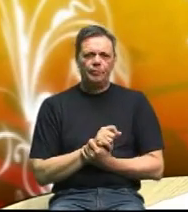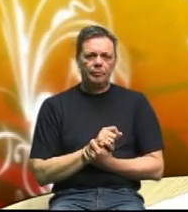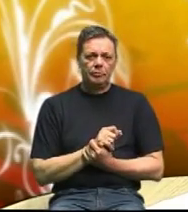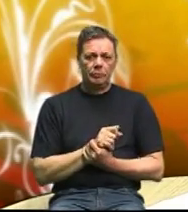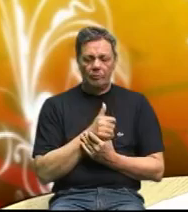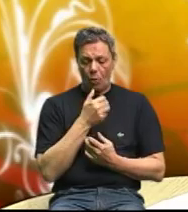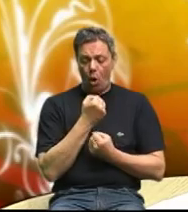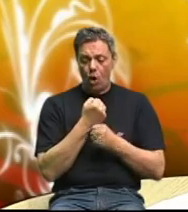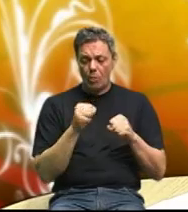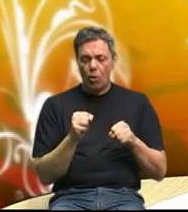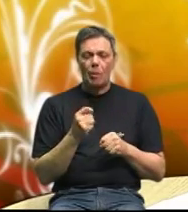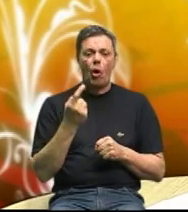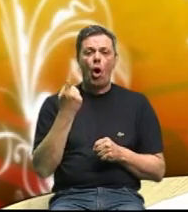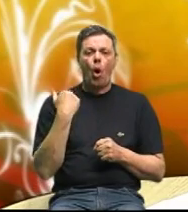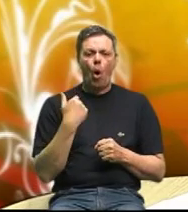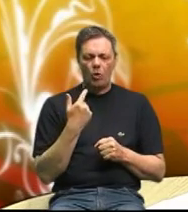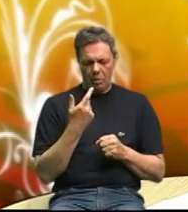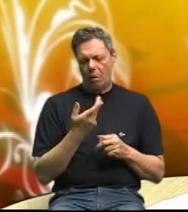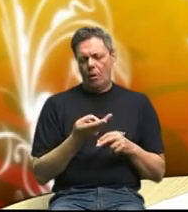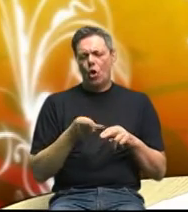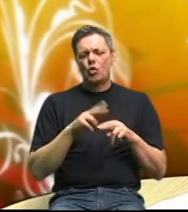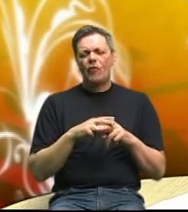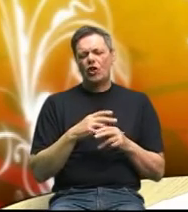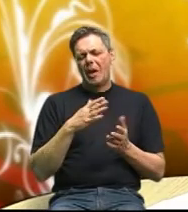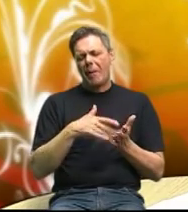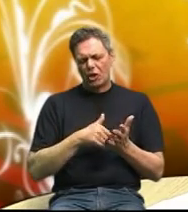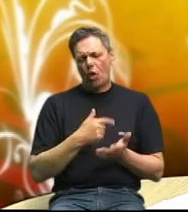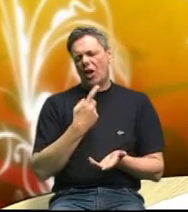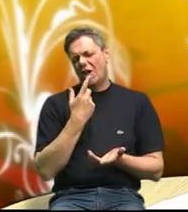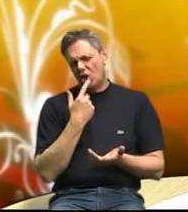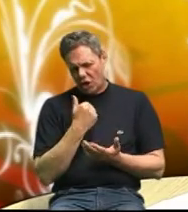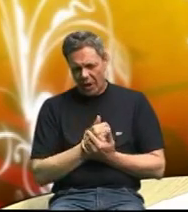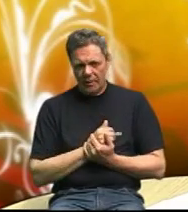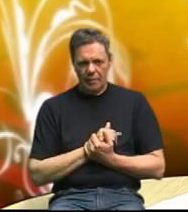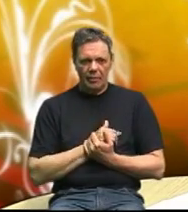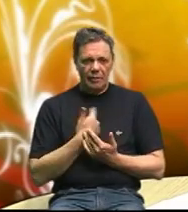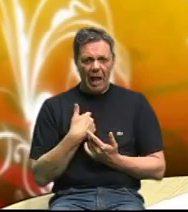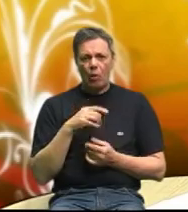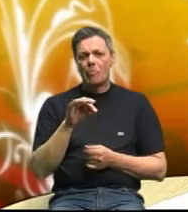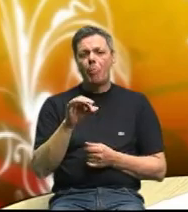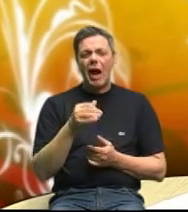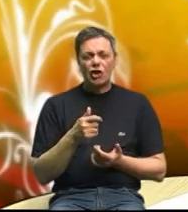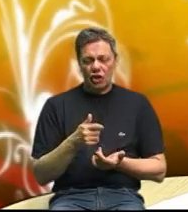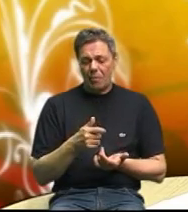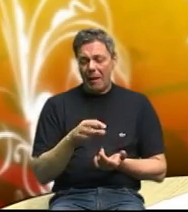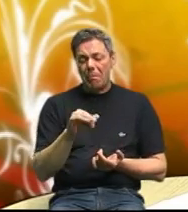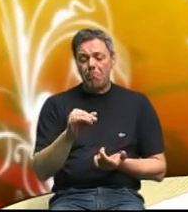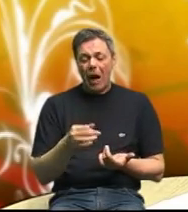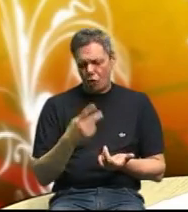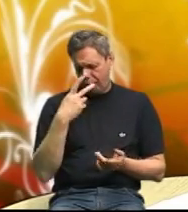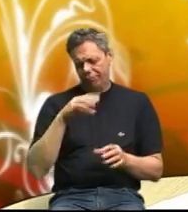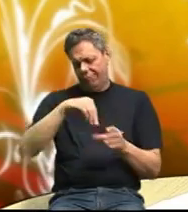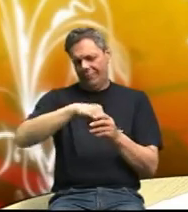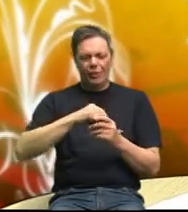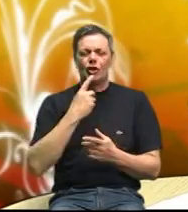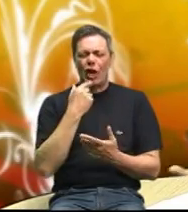oslobodimo je od suvišnjih masnoća šećera jer kad jedemo brašnaste stvari oni svi imaju šećer u sebi normalno